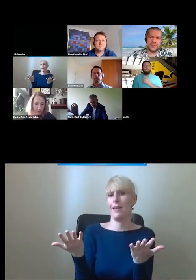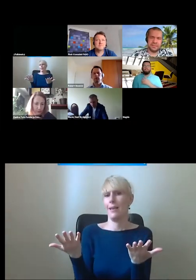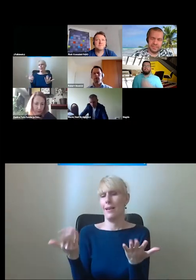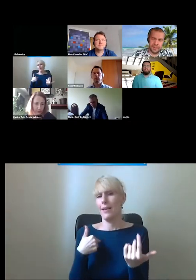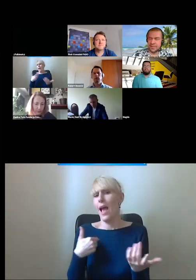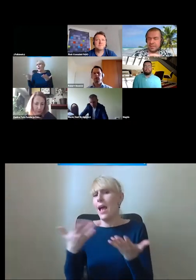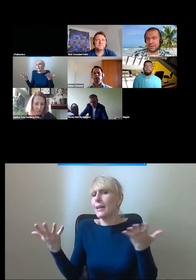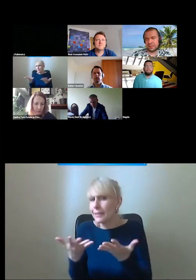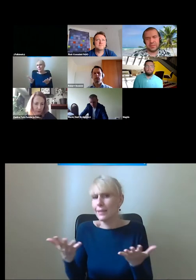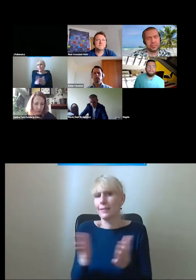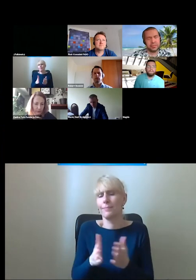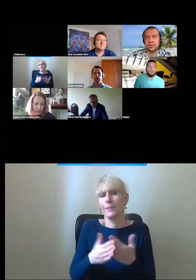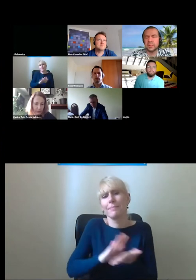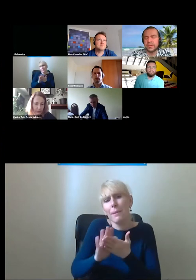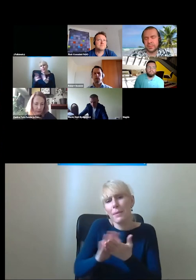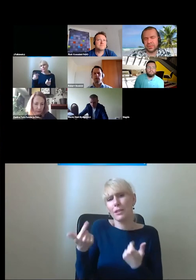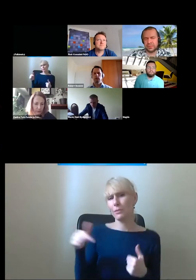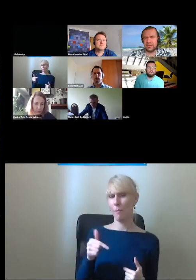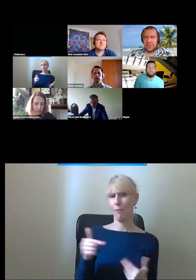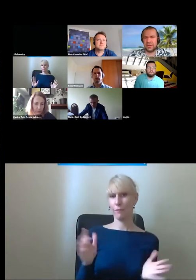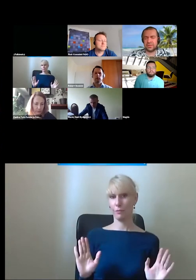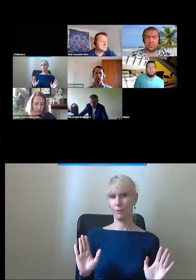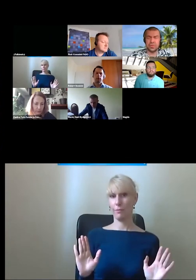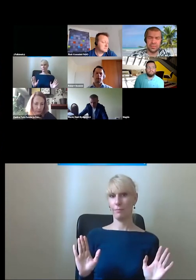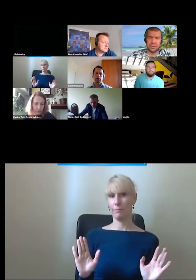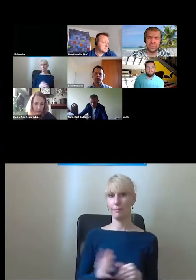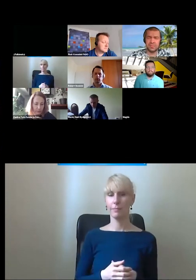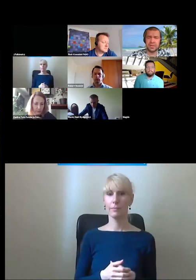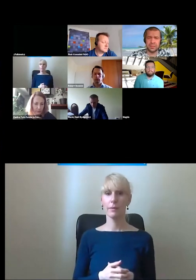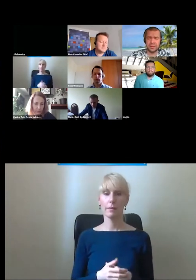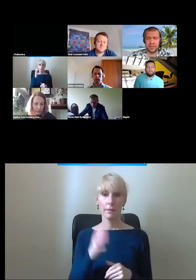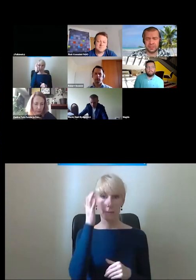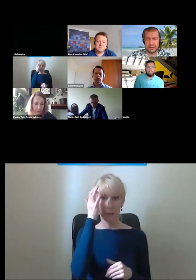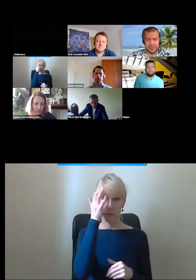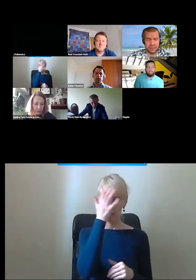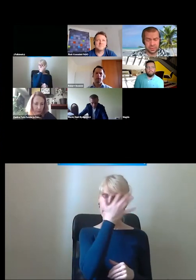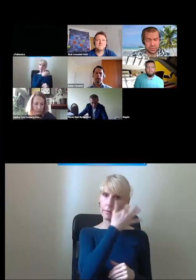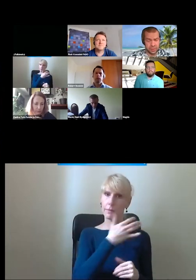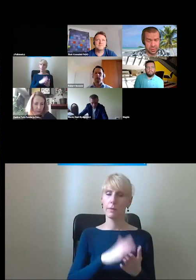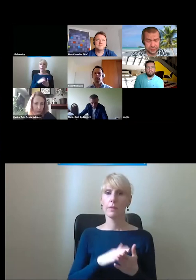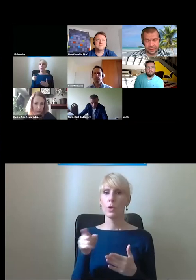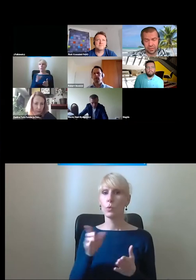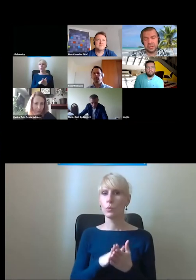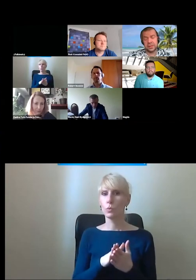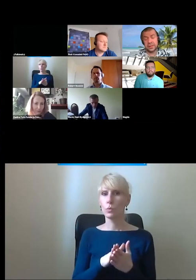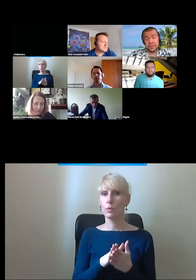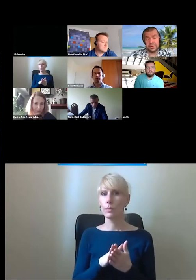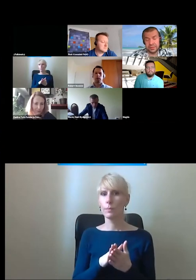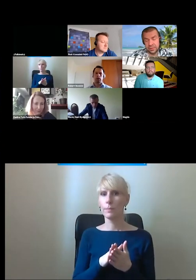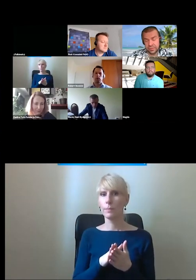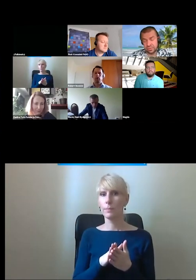przepraszam, ale to zupełnie powinno wyglądać inaczej. Tu oczywiście dochodzimy znowu do tego tradycyjnego czynnika ludzkiego,